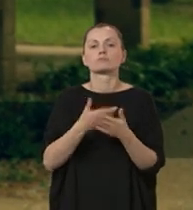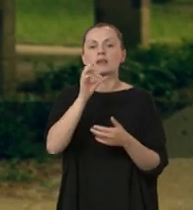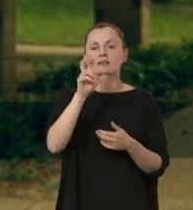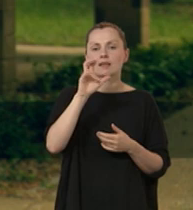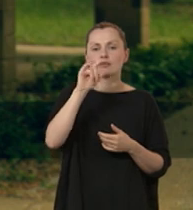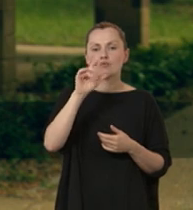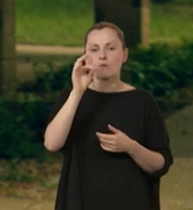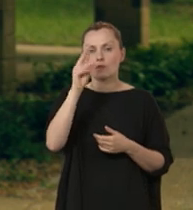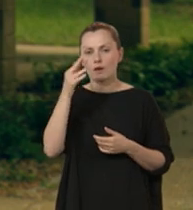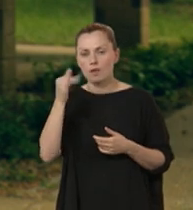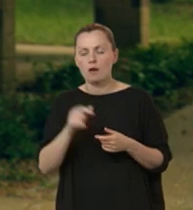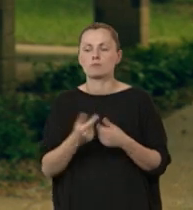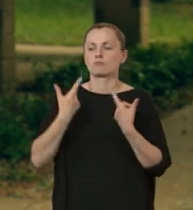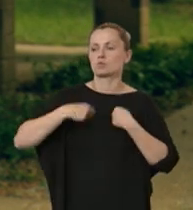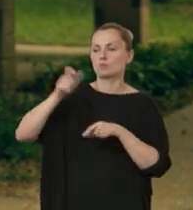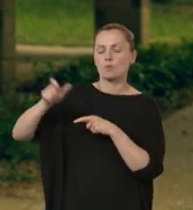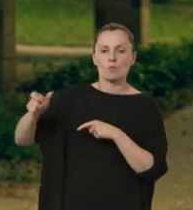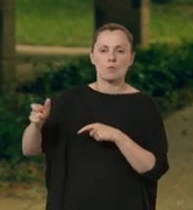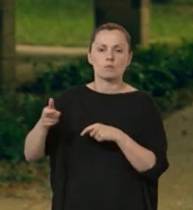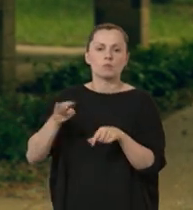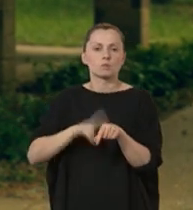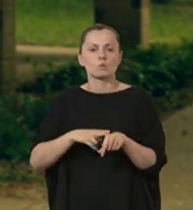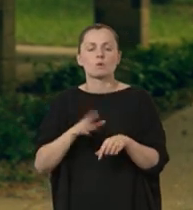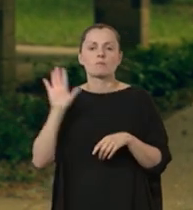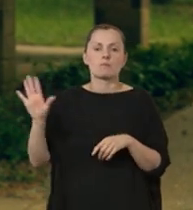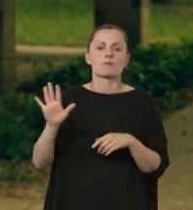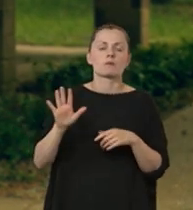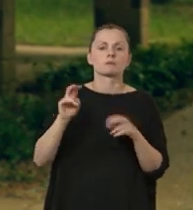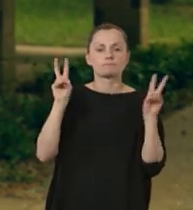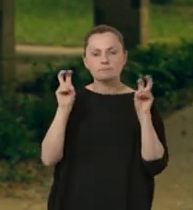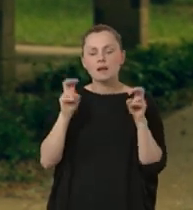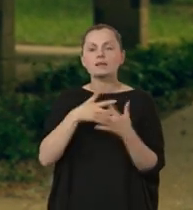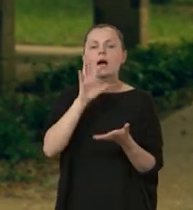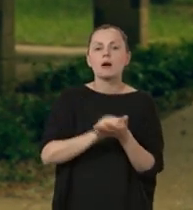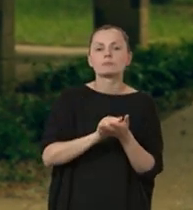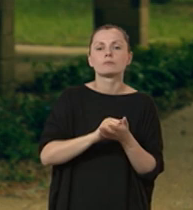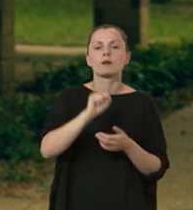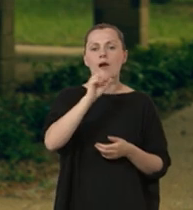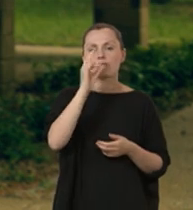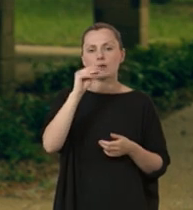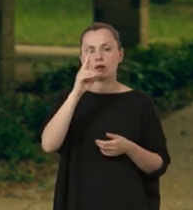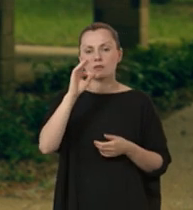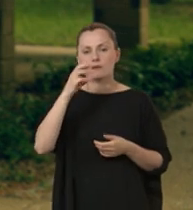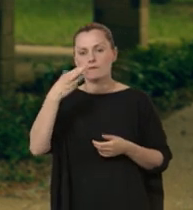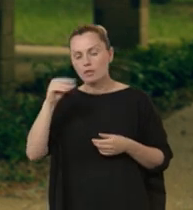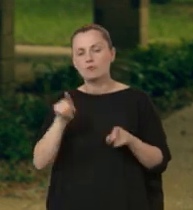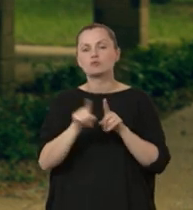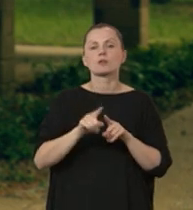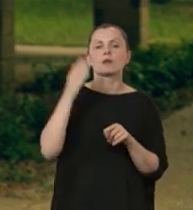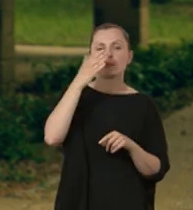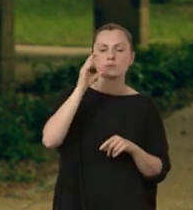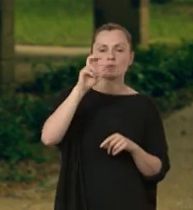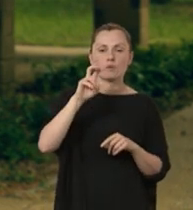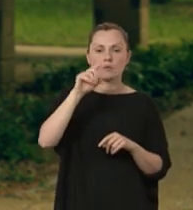na schizofrenię, osoby, które mają tak zwane zaburzenia afektywne, czyli